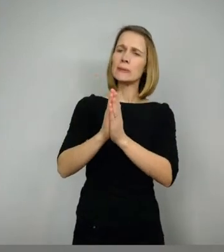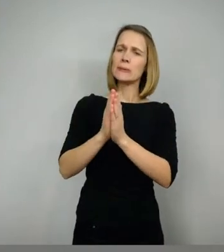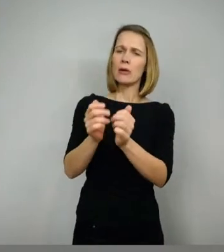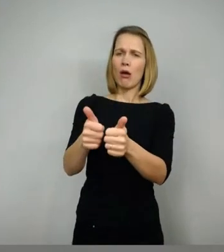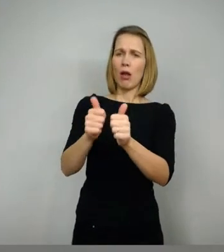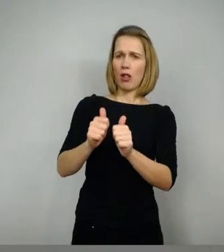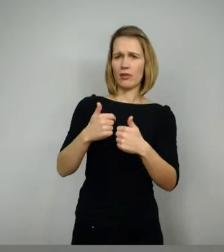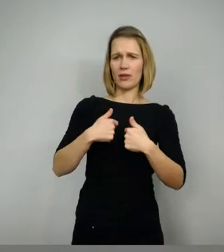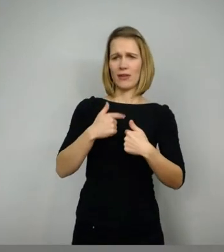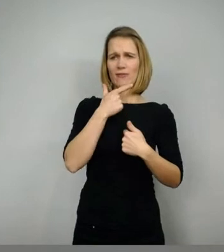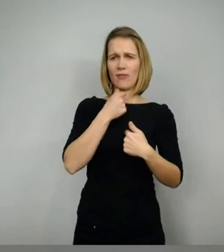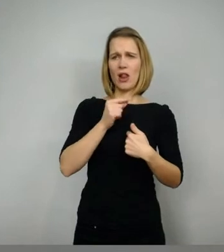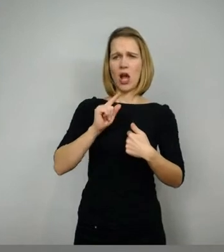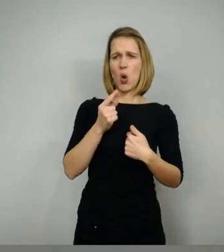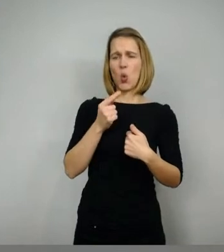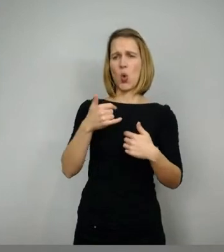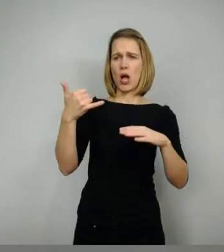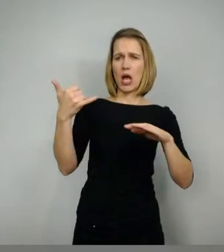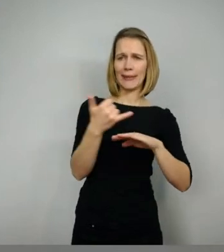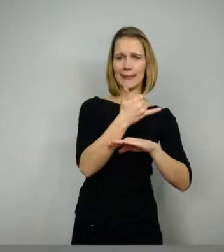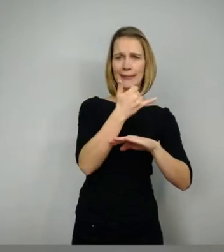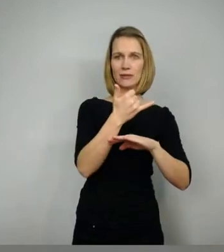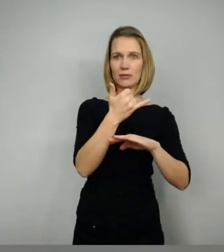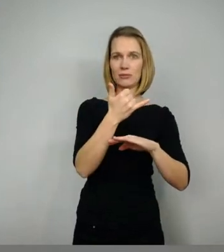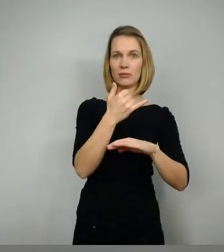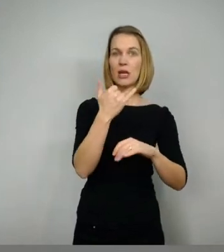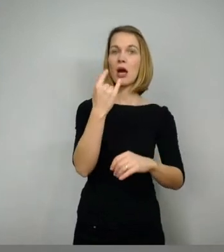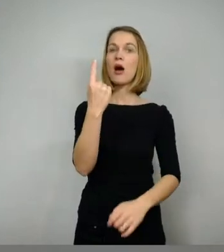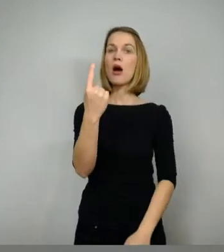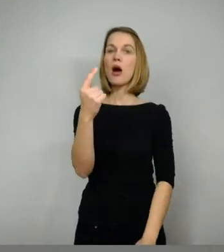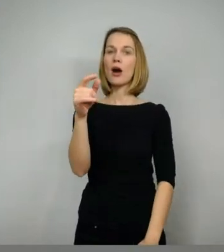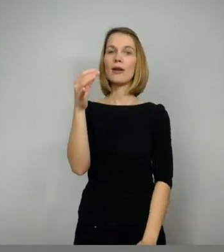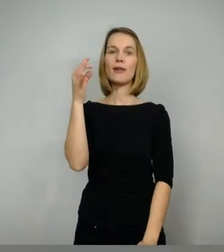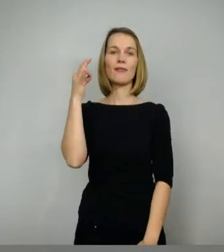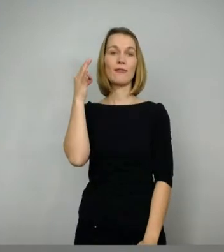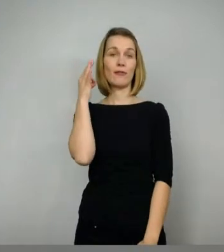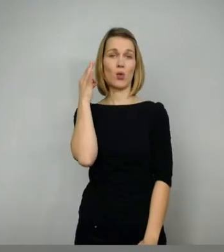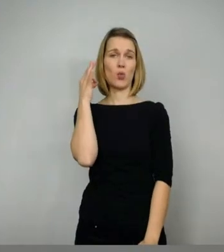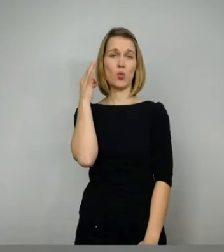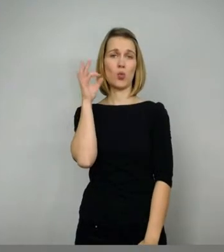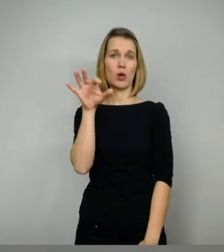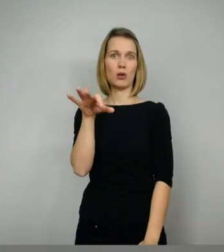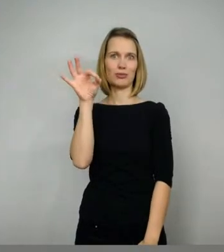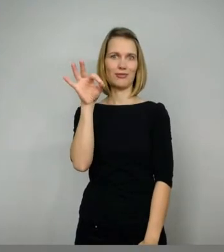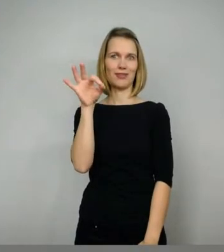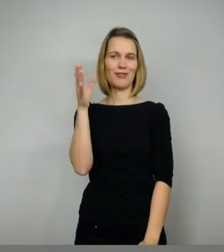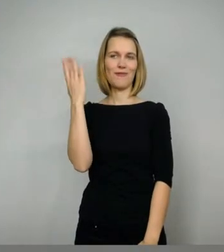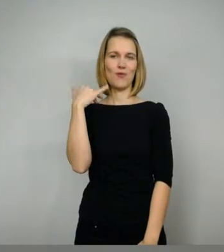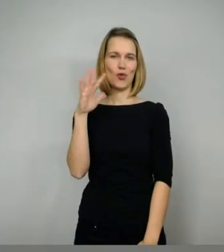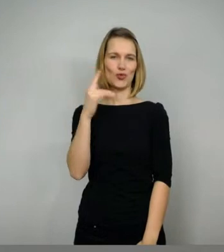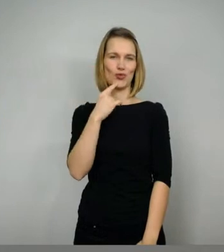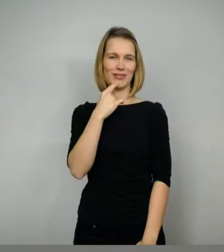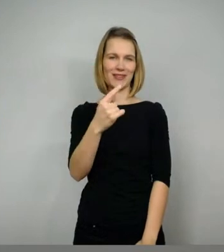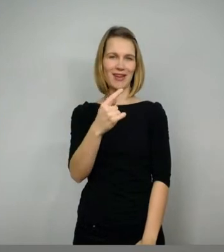Und zwar hat er sich eine ausgesucht und jetzt kommen wir zu einer dieser außergewöhnlichen Frauen, die ich vorhin schon erwähnt habe, nämlich Brünhild,